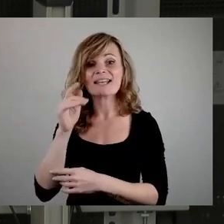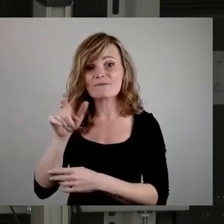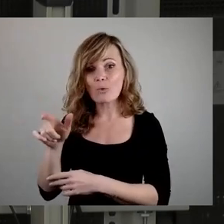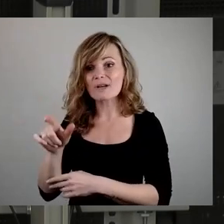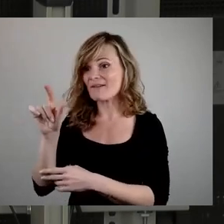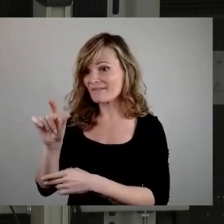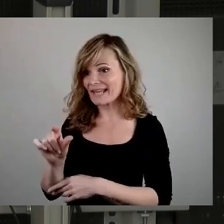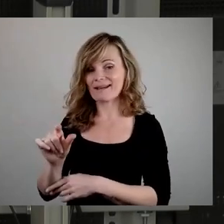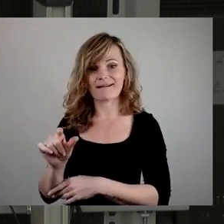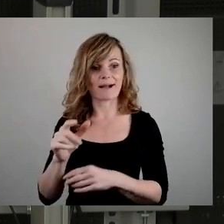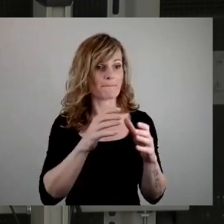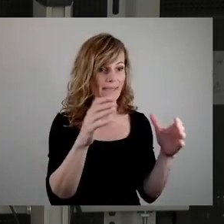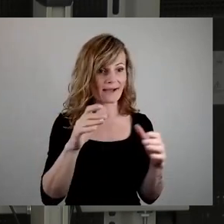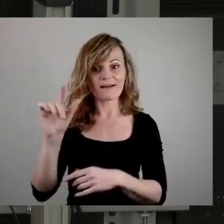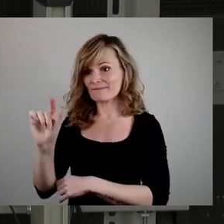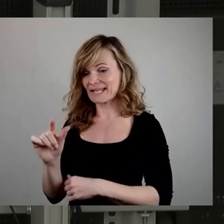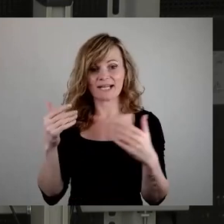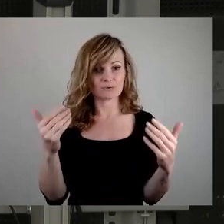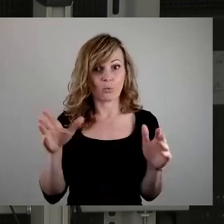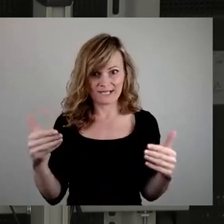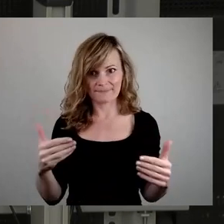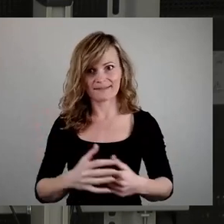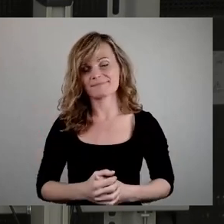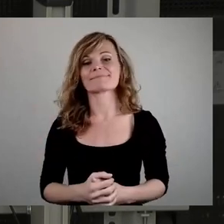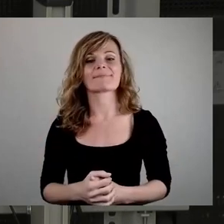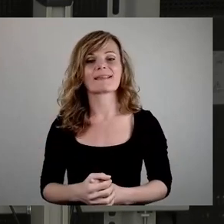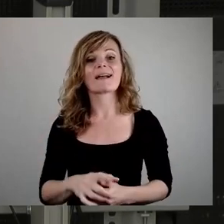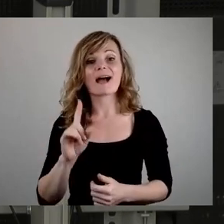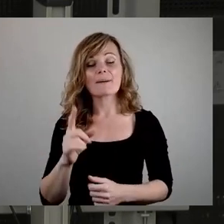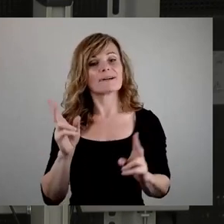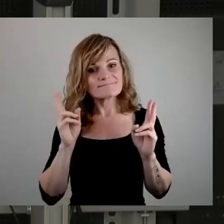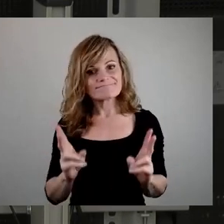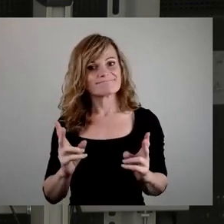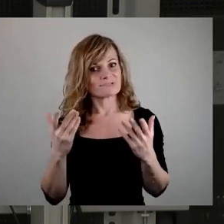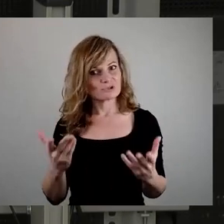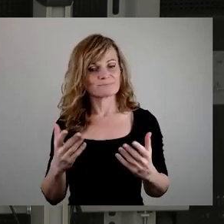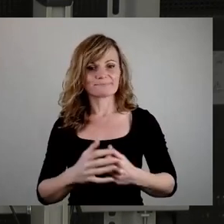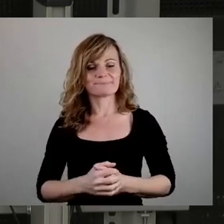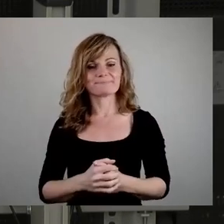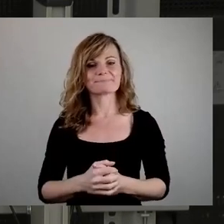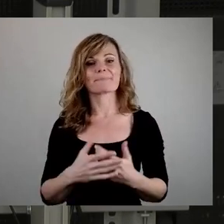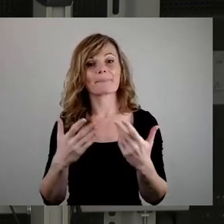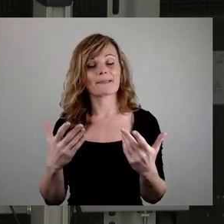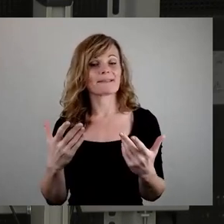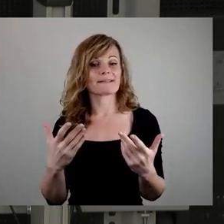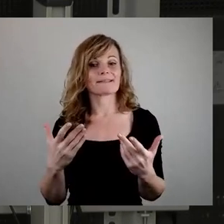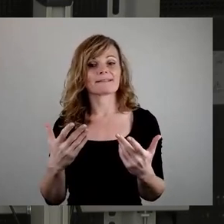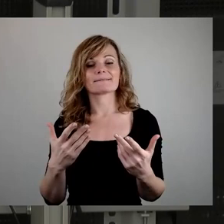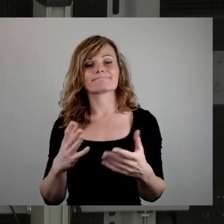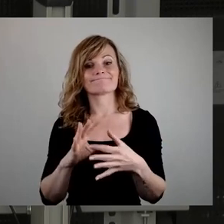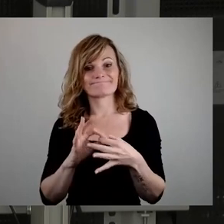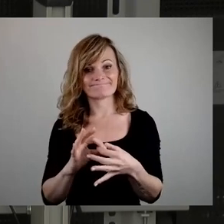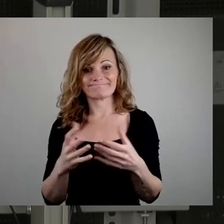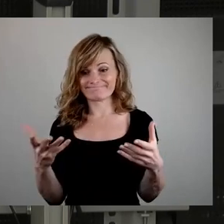Anwohner. Aber in der Tat ist es so, wir haben hier den im Prinzip Dissens zwischen